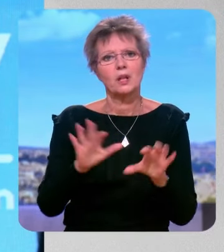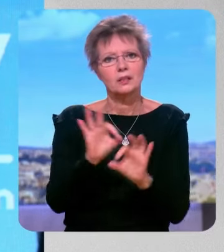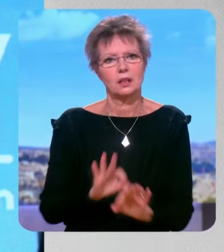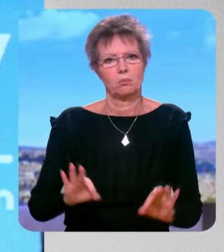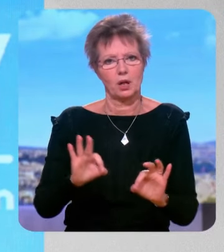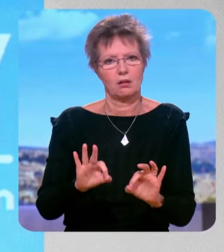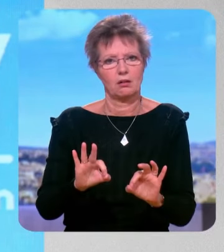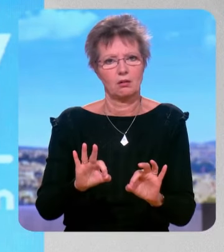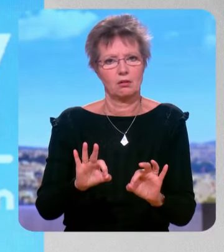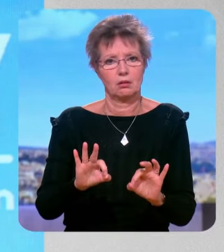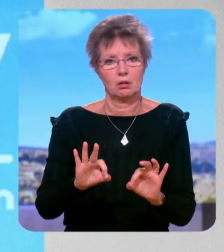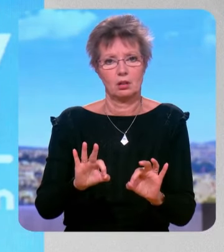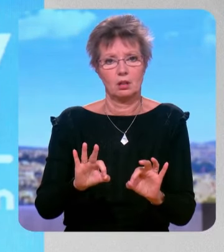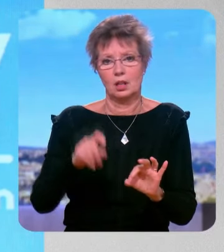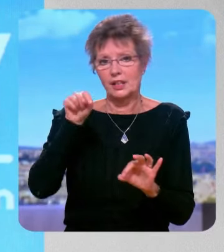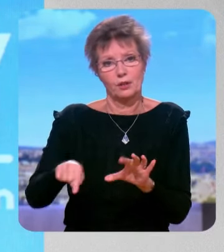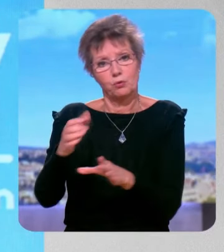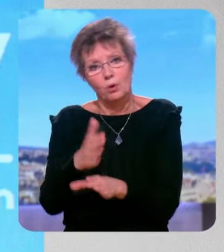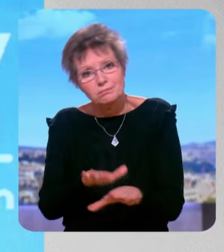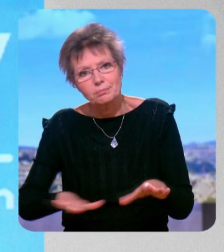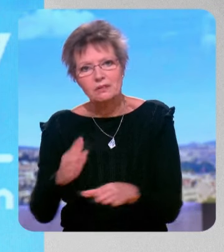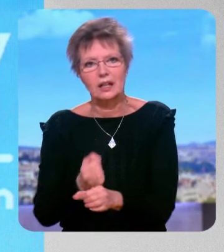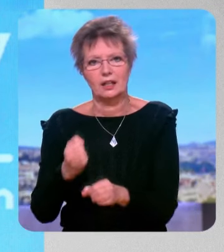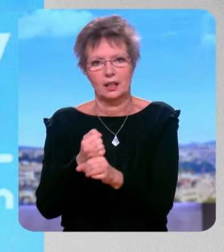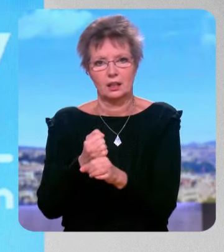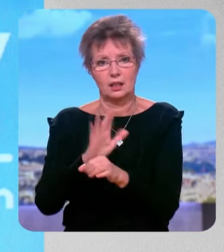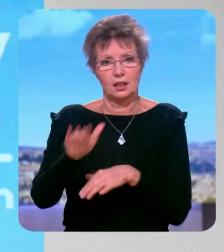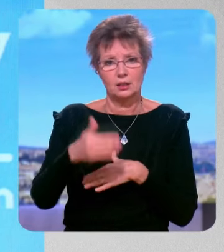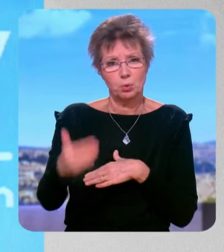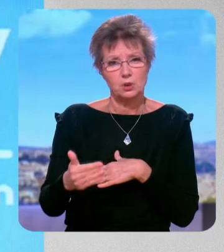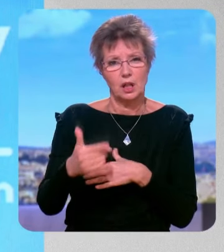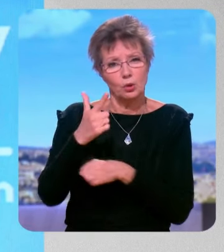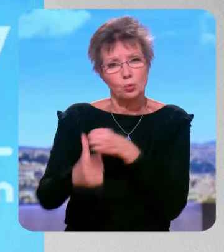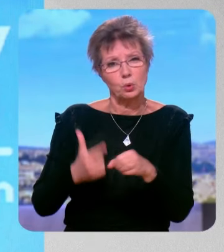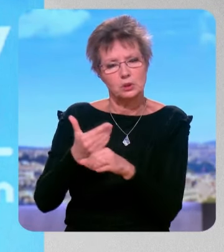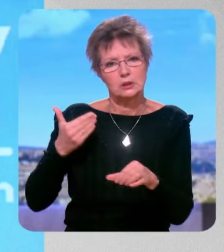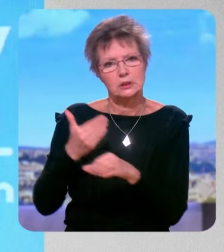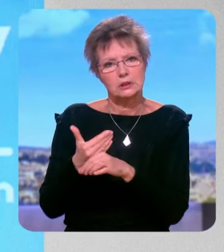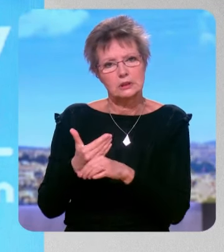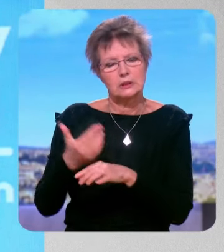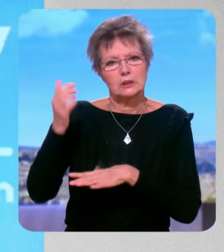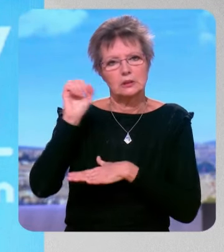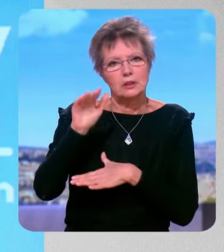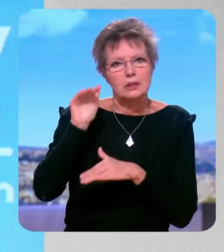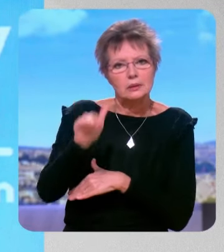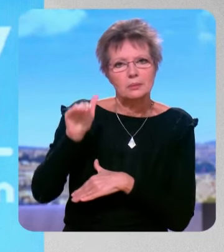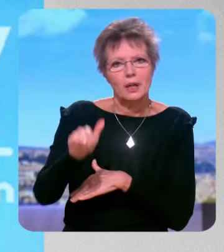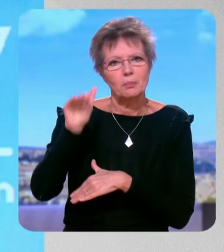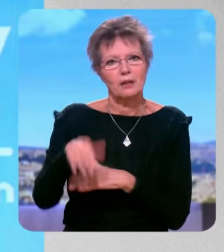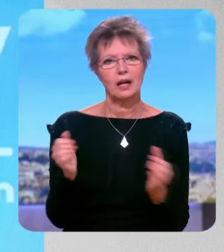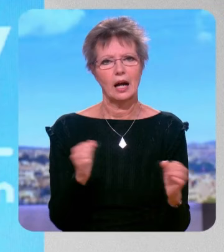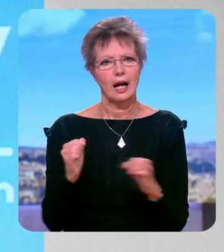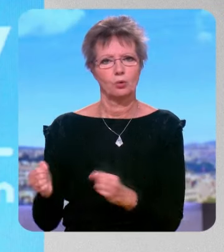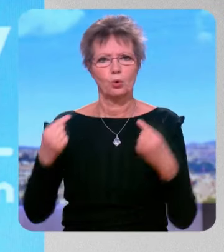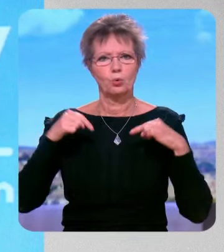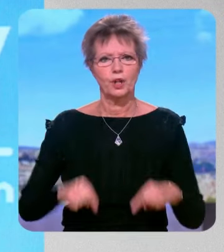dans un pays il faut la créer et donc j'appelle depuis deux ans à un accord de gouvernement un peu à l'allemande j'ai été député européen j